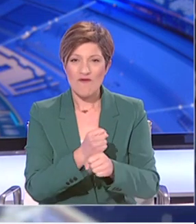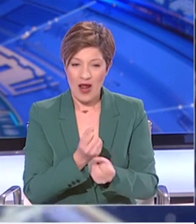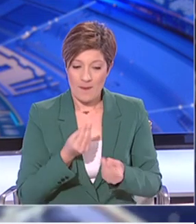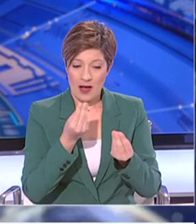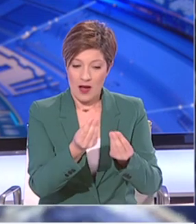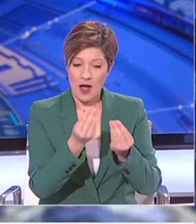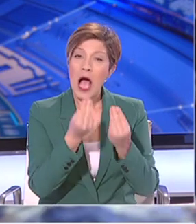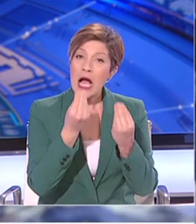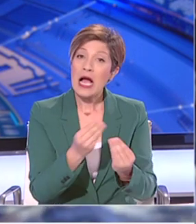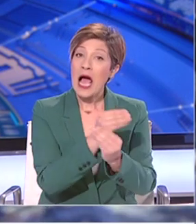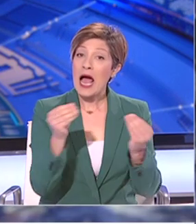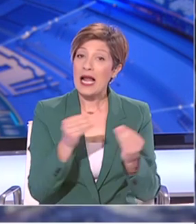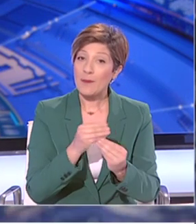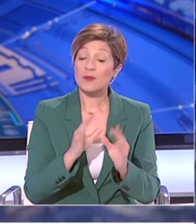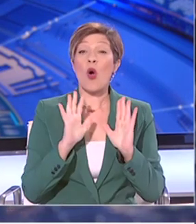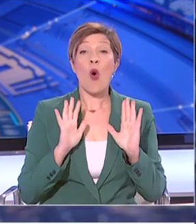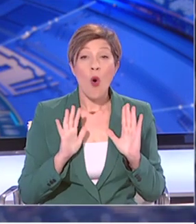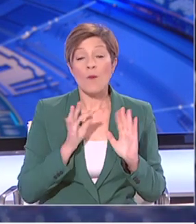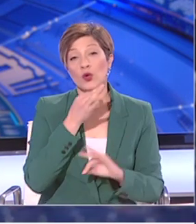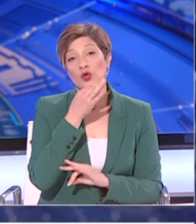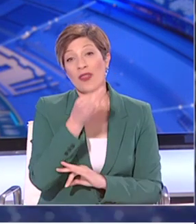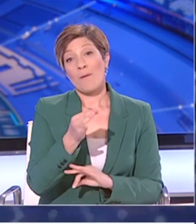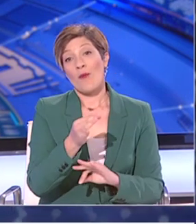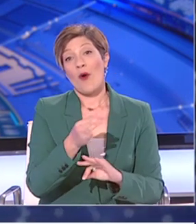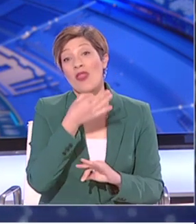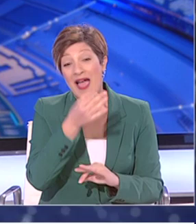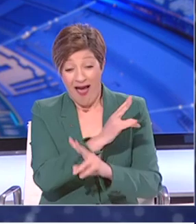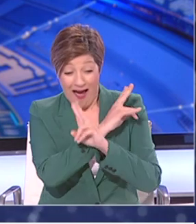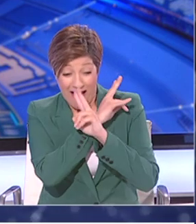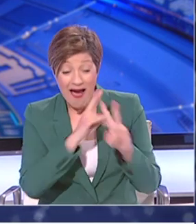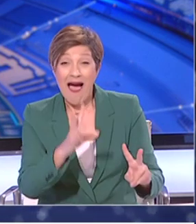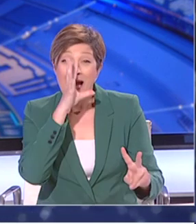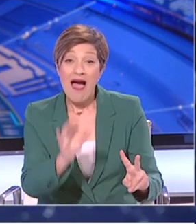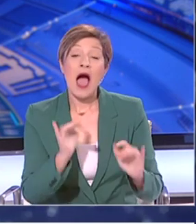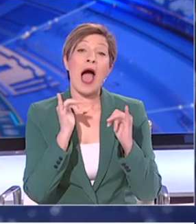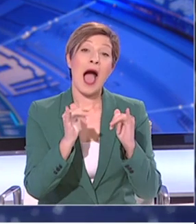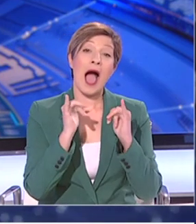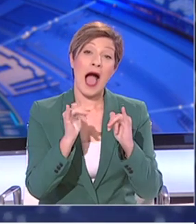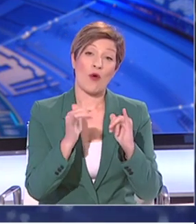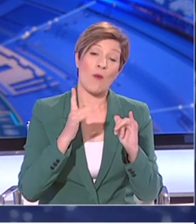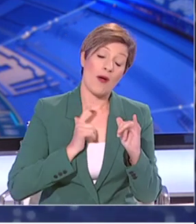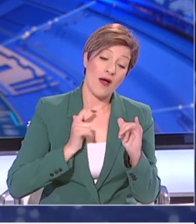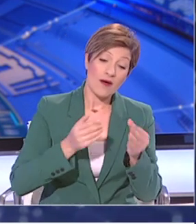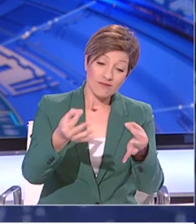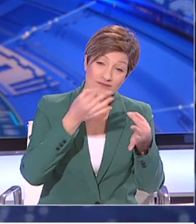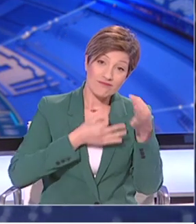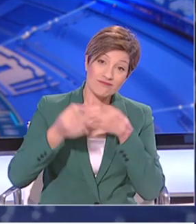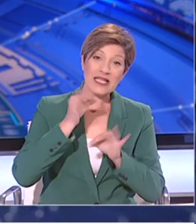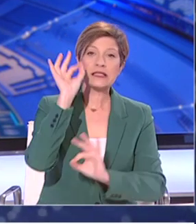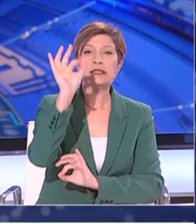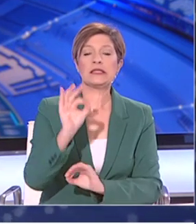αποτελέσματα. Θα μου επιτρέψετε όμως, όπως είπα στην αρχή, να είμαι επιφυλακτικός ακόμα, μέχρι να έχουμε από τους επιδημιολόγους μας ακριβή δεδομένα.